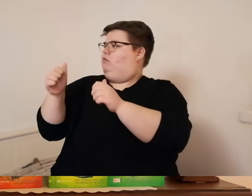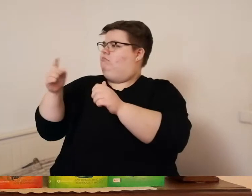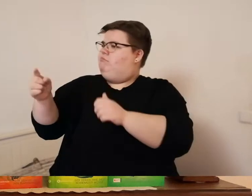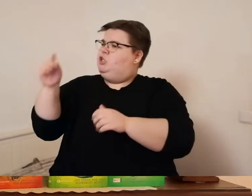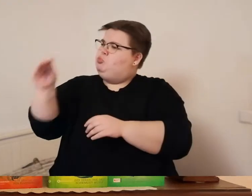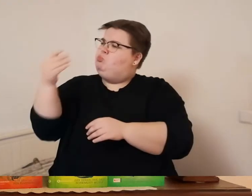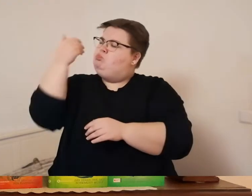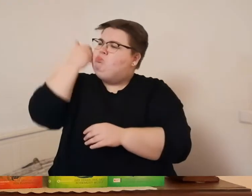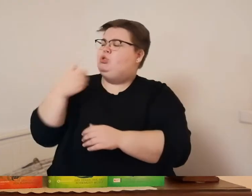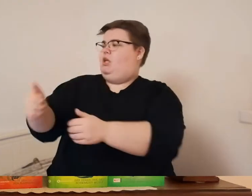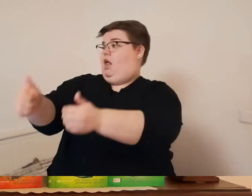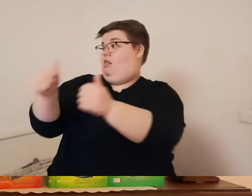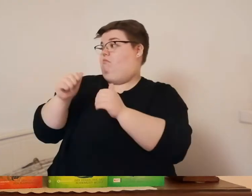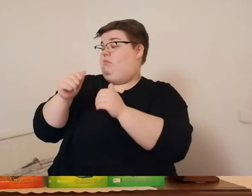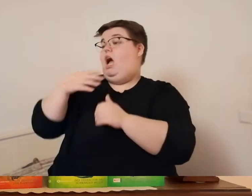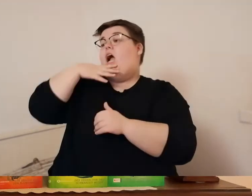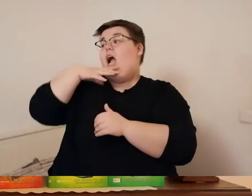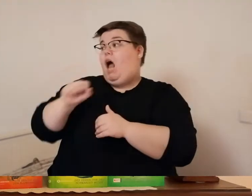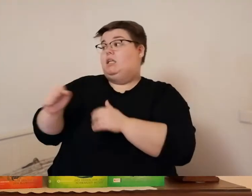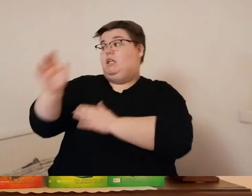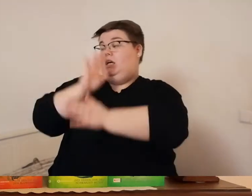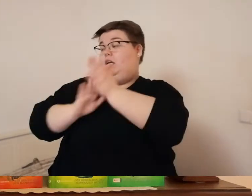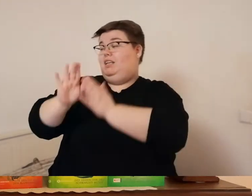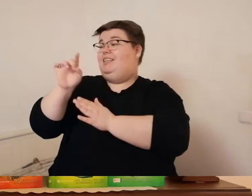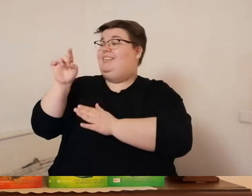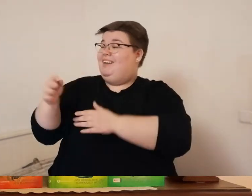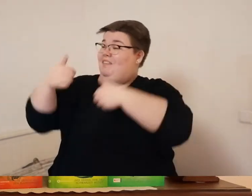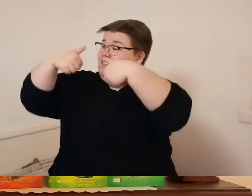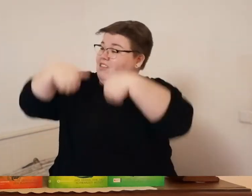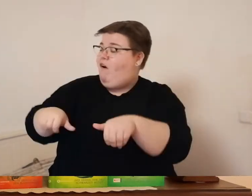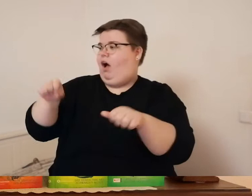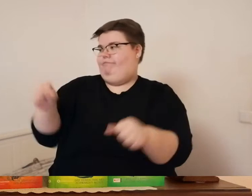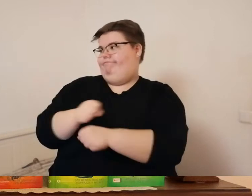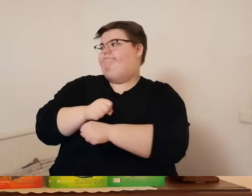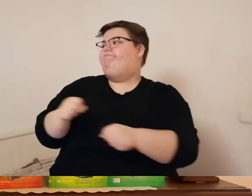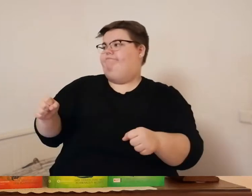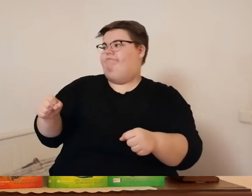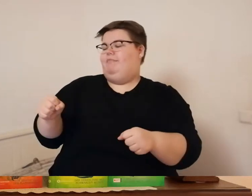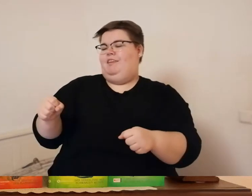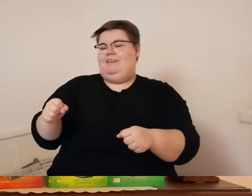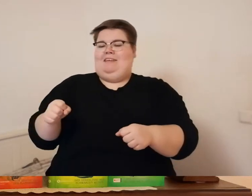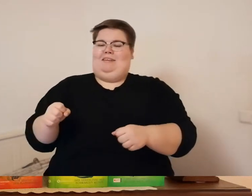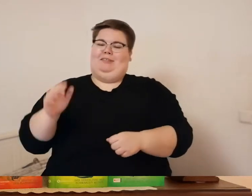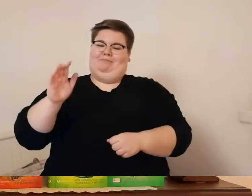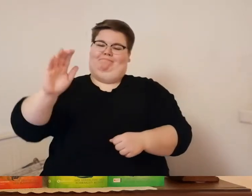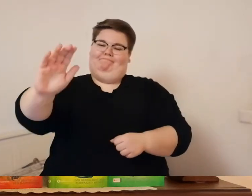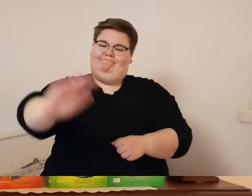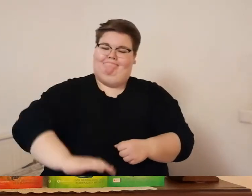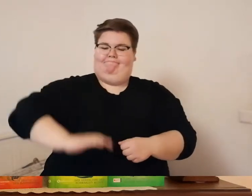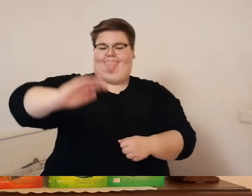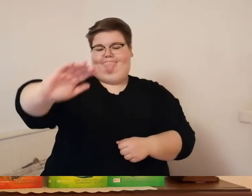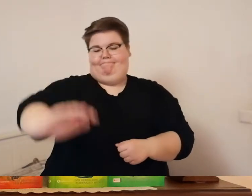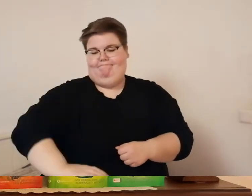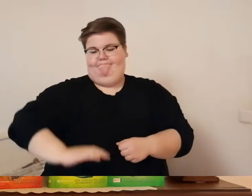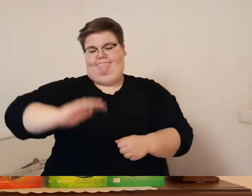hatte man kann drachen zu nichts zwingen er strich adana dankbar über den hals als ihm noch einmal klar